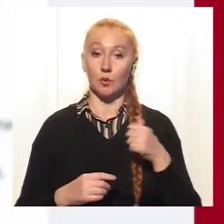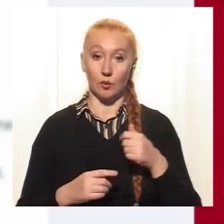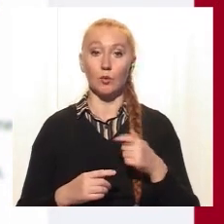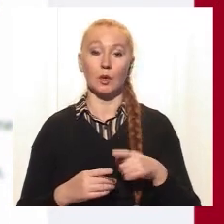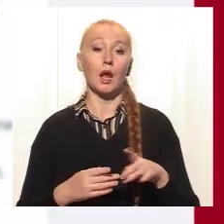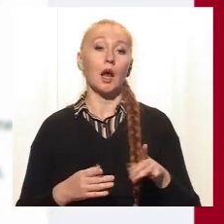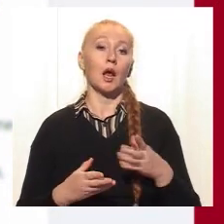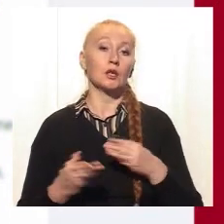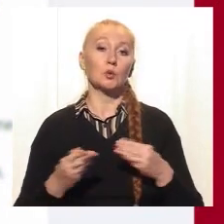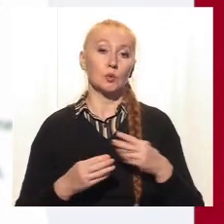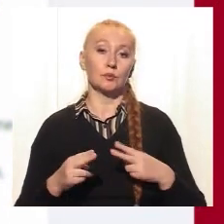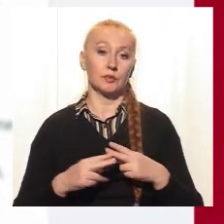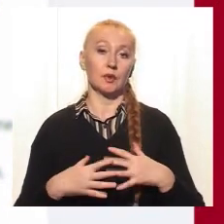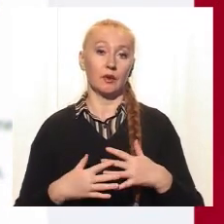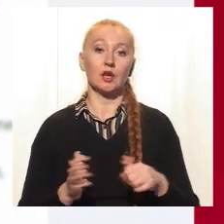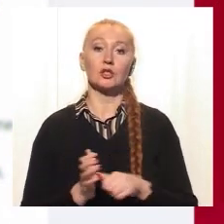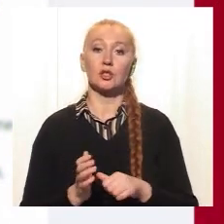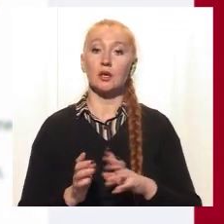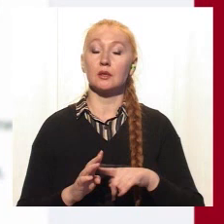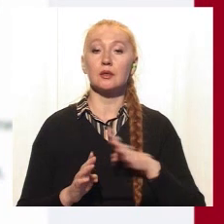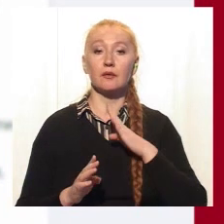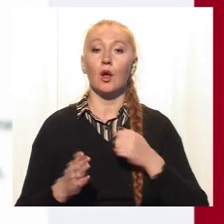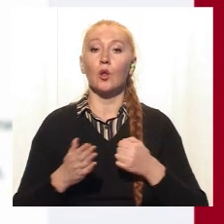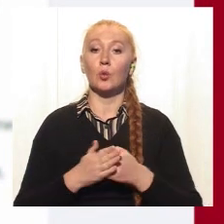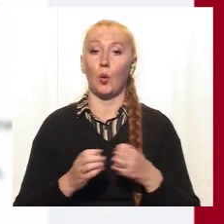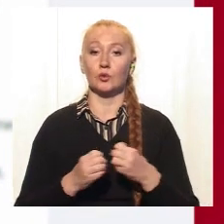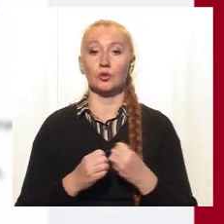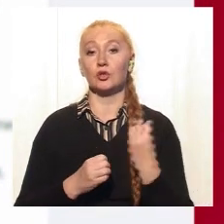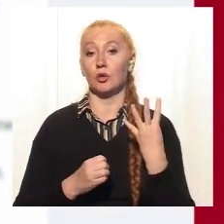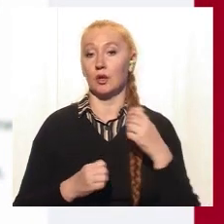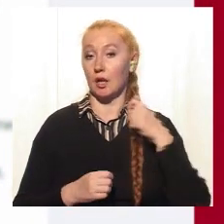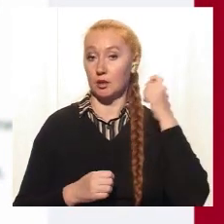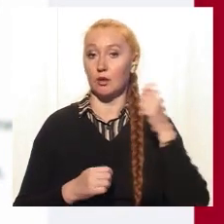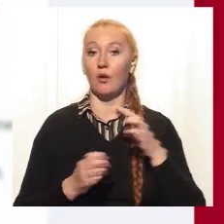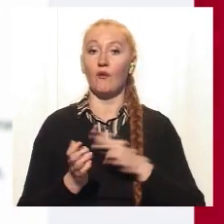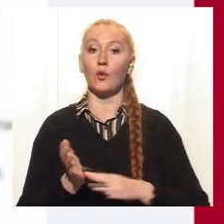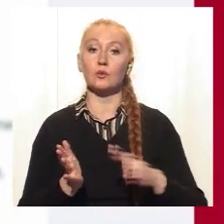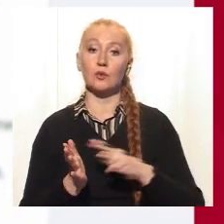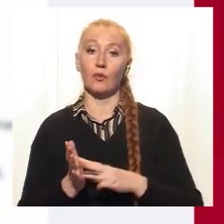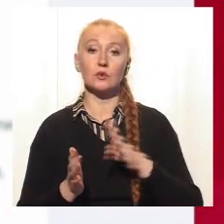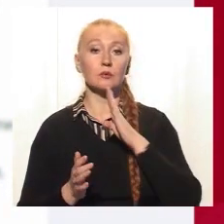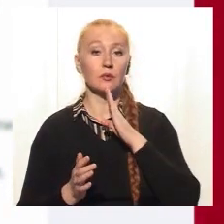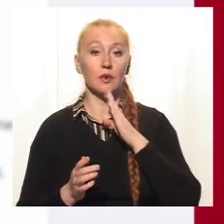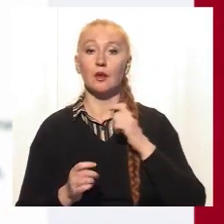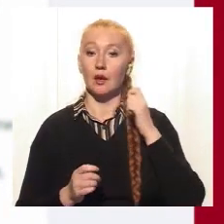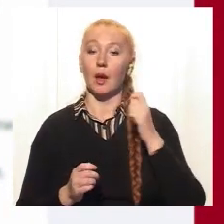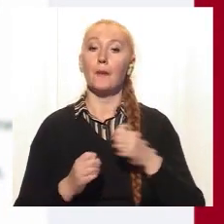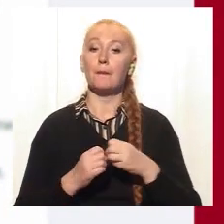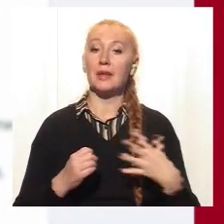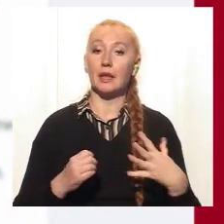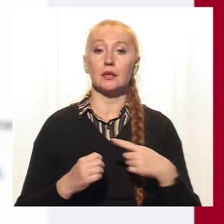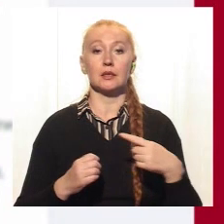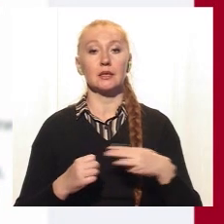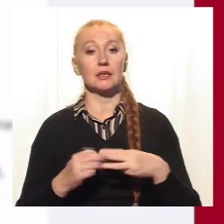штучно перервали вагітність 6 дівчат віком до 14 років, 88 дівчат віком 15